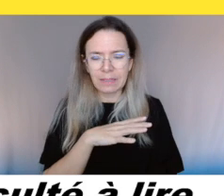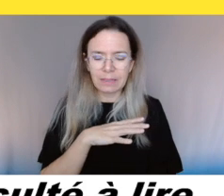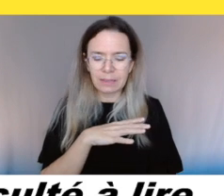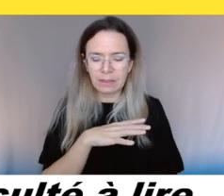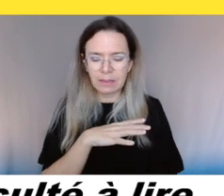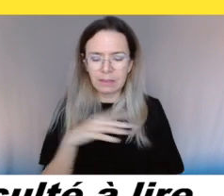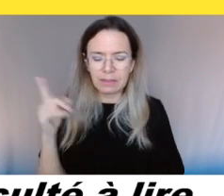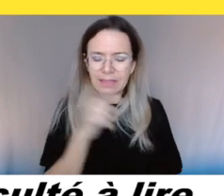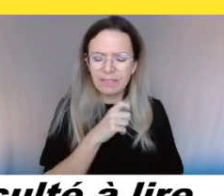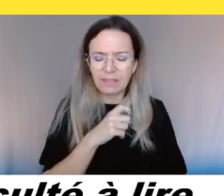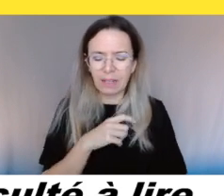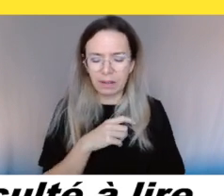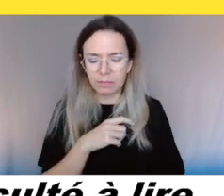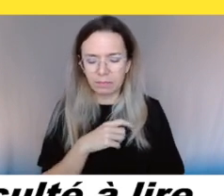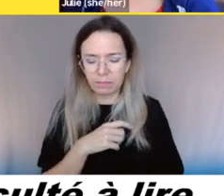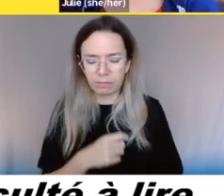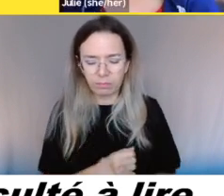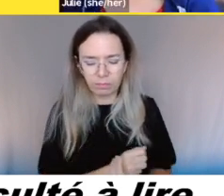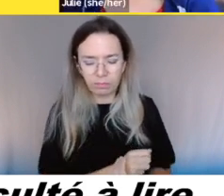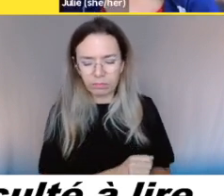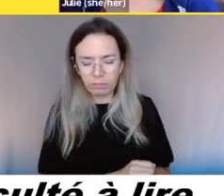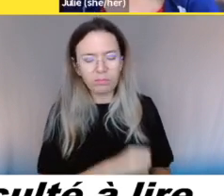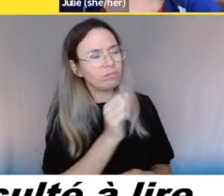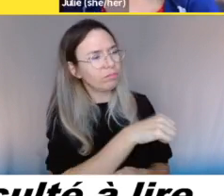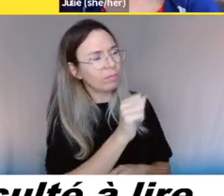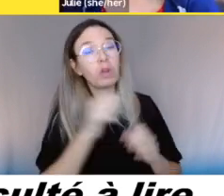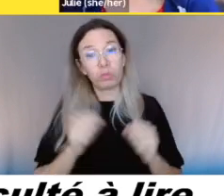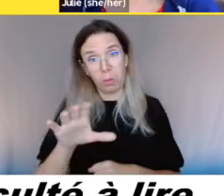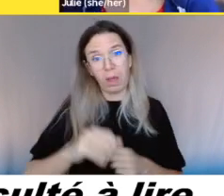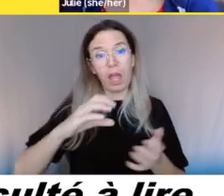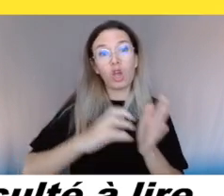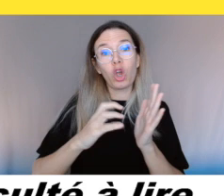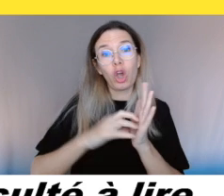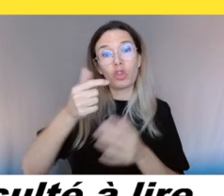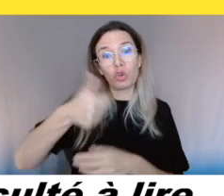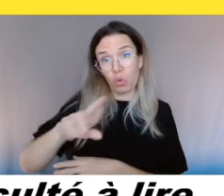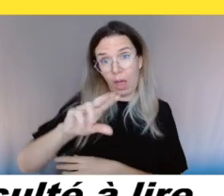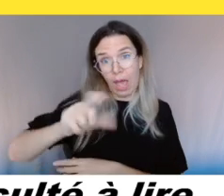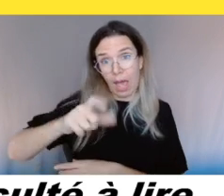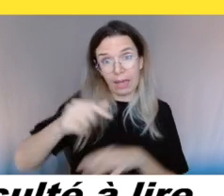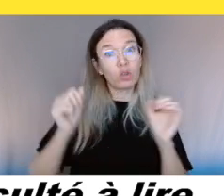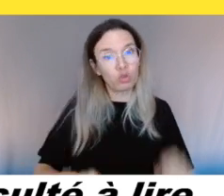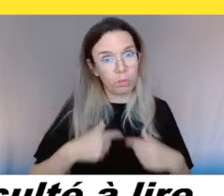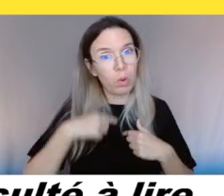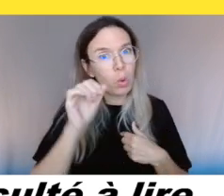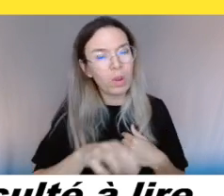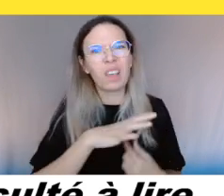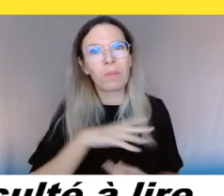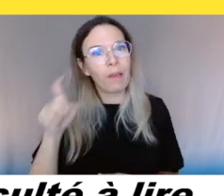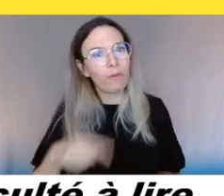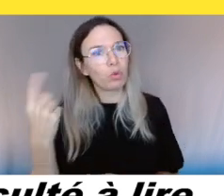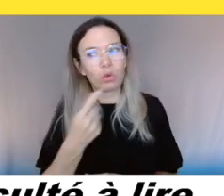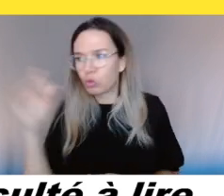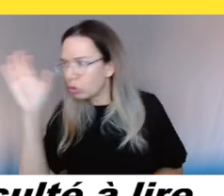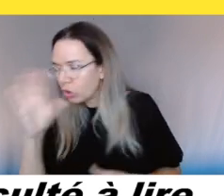comment je dirais,'est des... Des applis pour le téléphone d'intelligence? Oui, des applications qui nous aident à